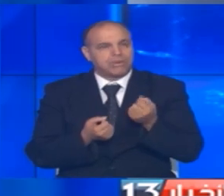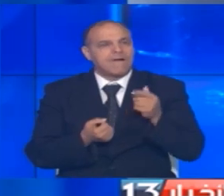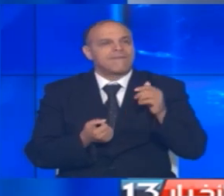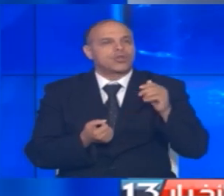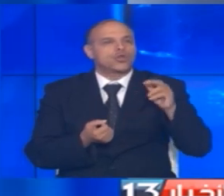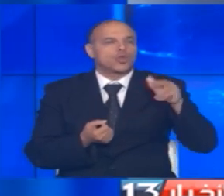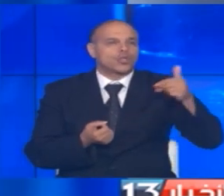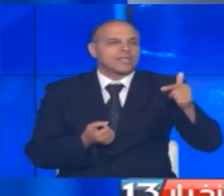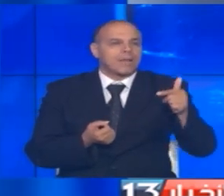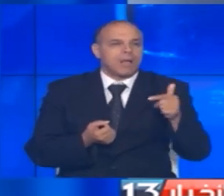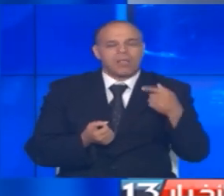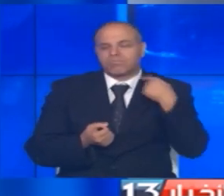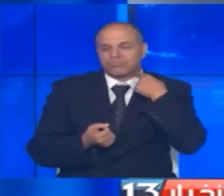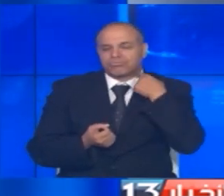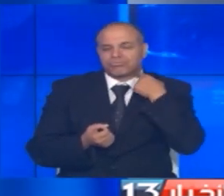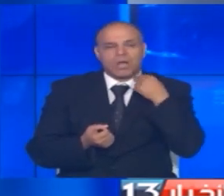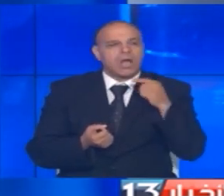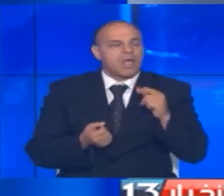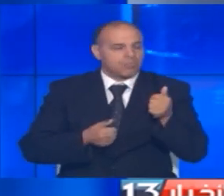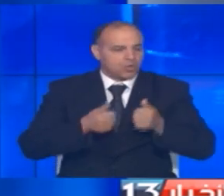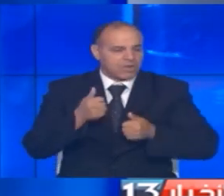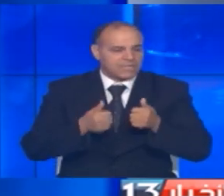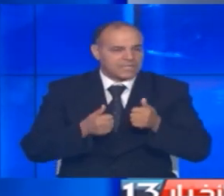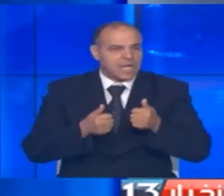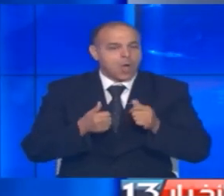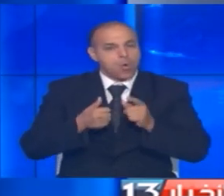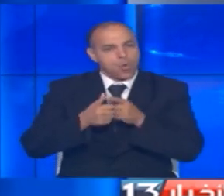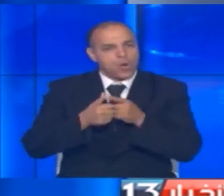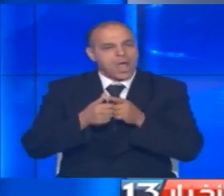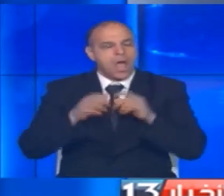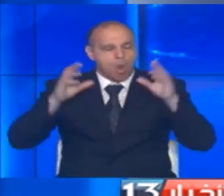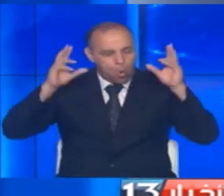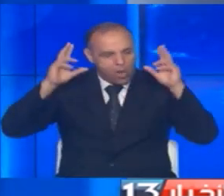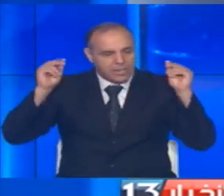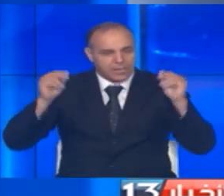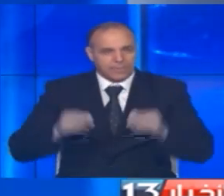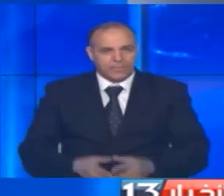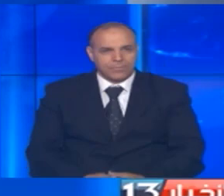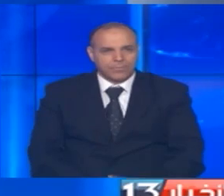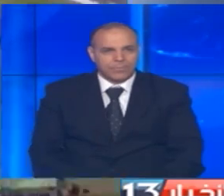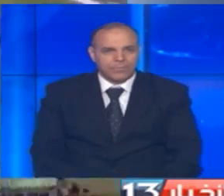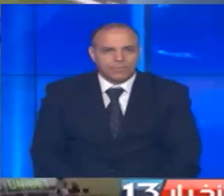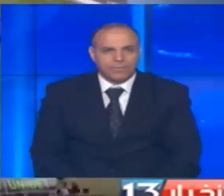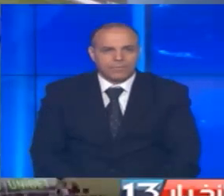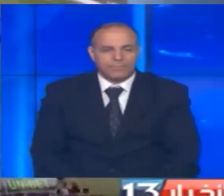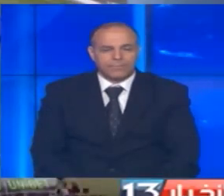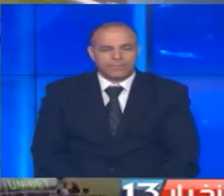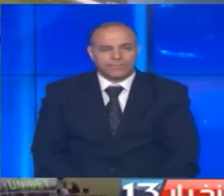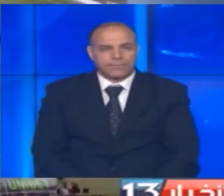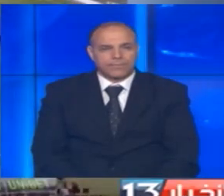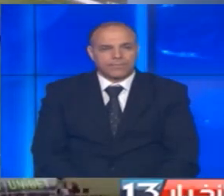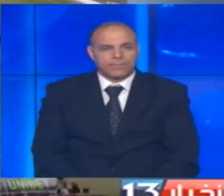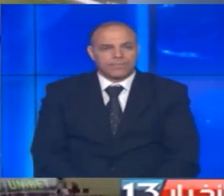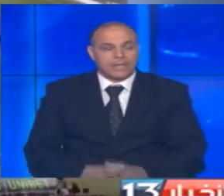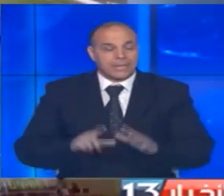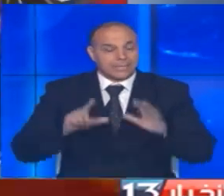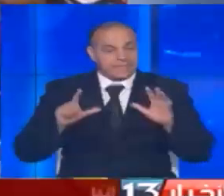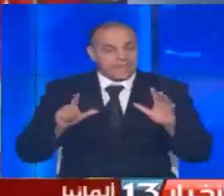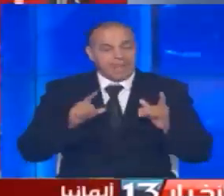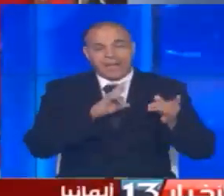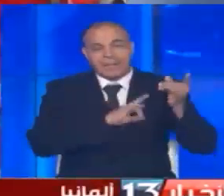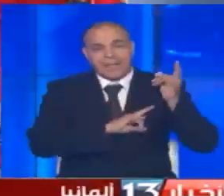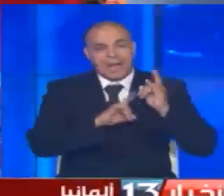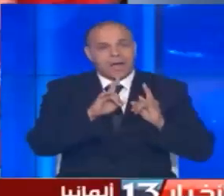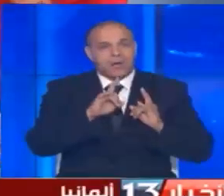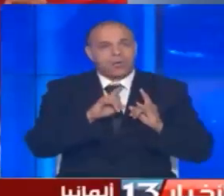روتردام إلى الهزيمة في مستهل منافسة الدرجة الأولى الهولندية للمرة السابعة في تاريخه